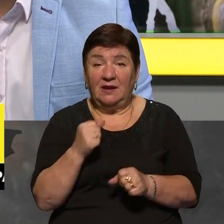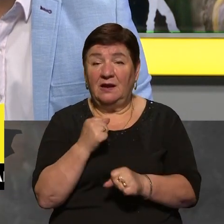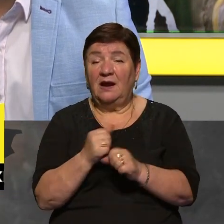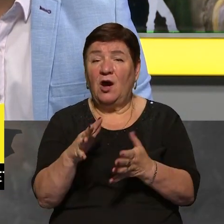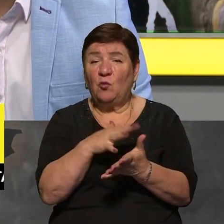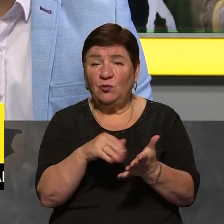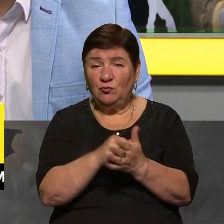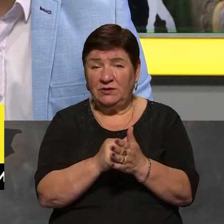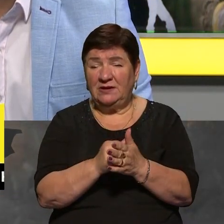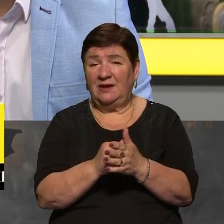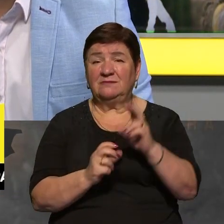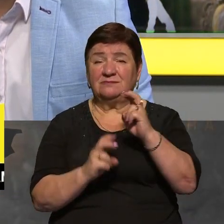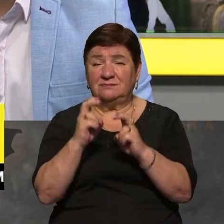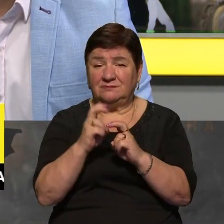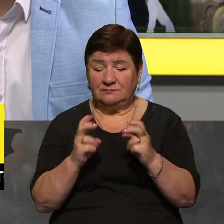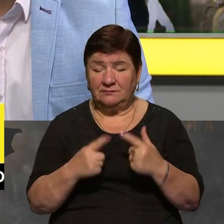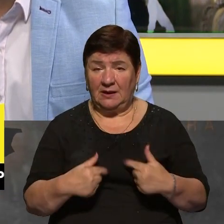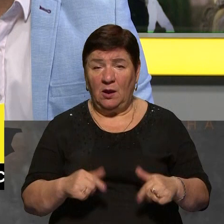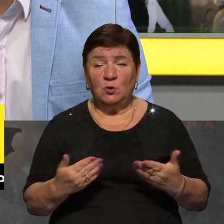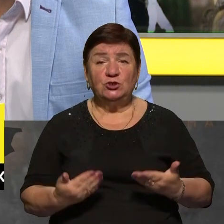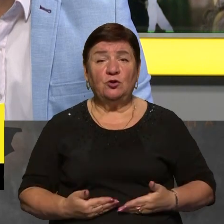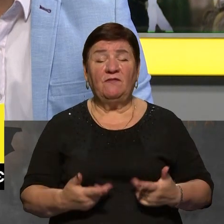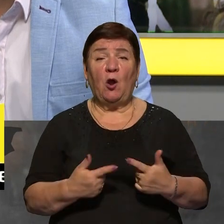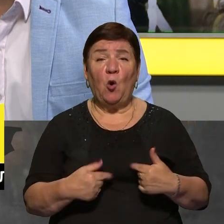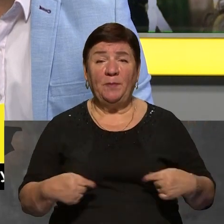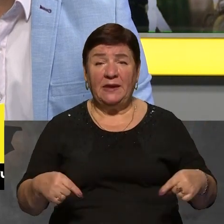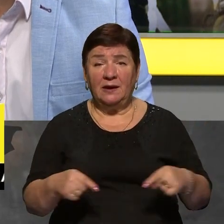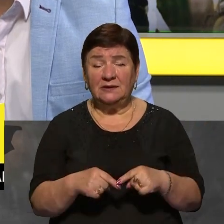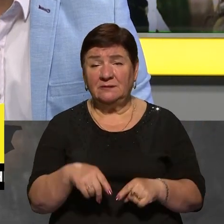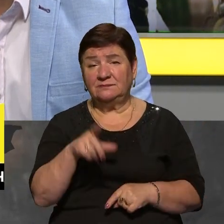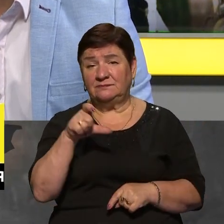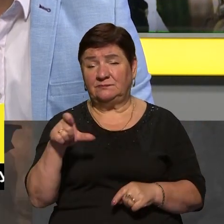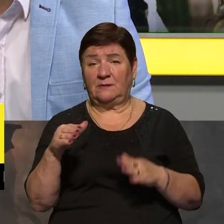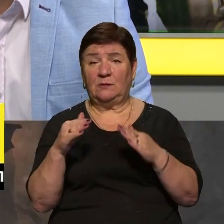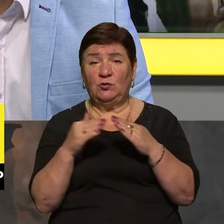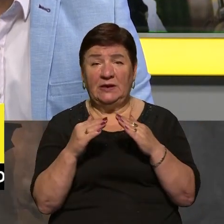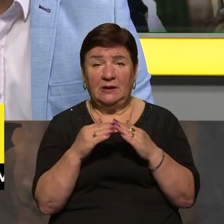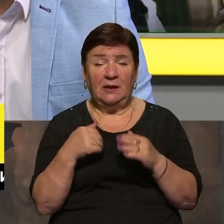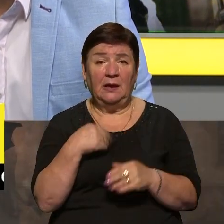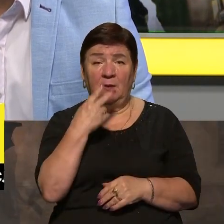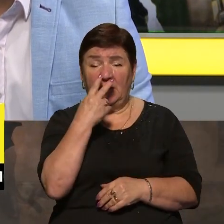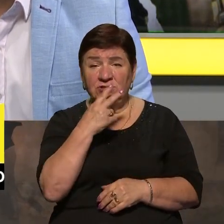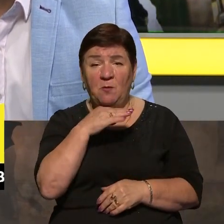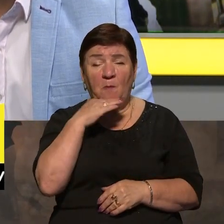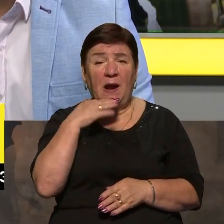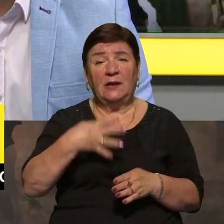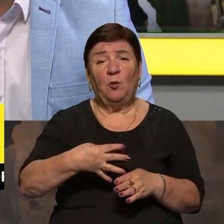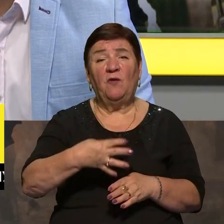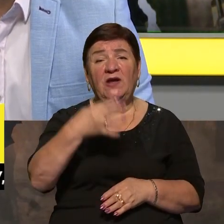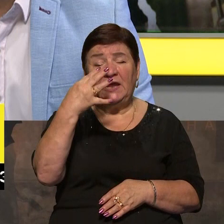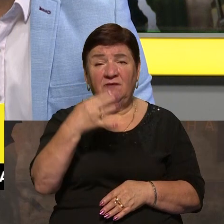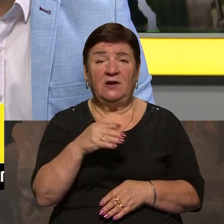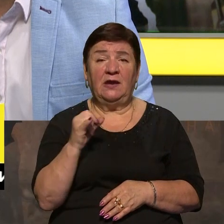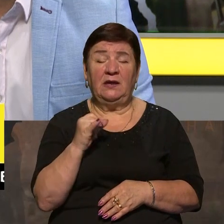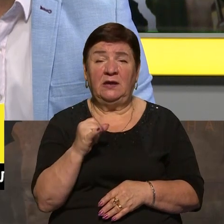навмисно завдає ударів по житлових об'єктах, по цивільних будинках. І бачимо, це багатоповерхівки, зокрема,